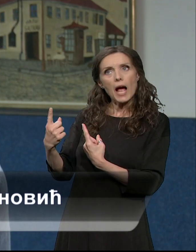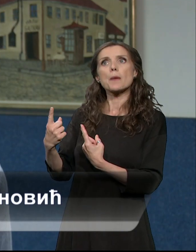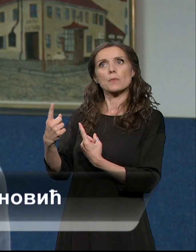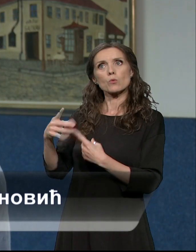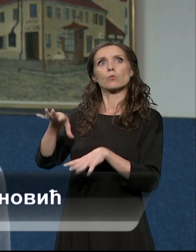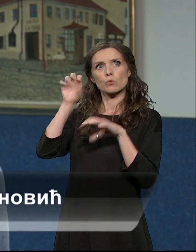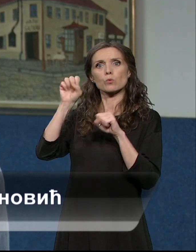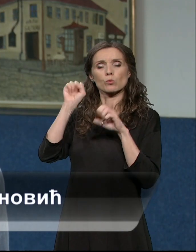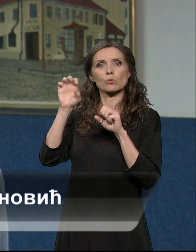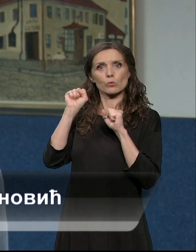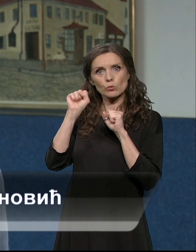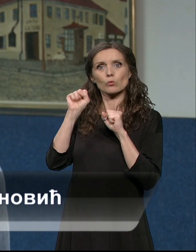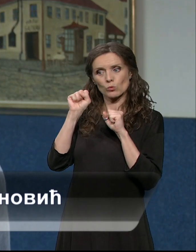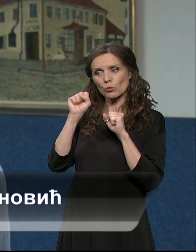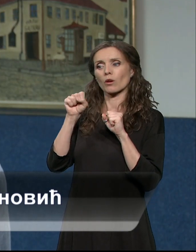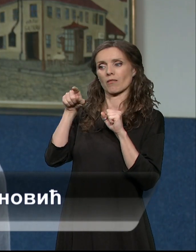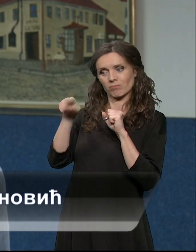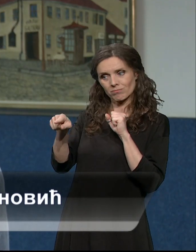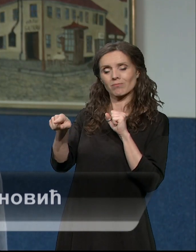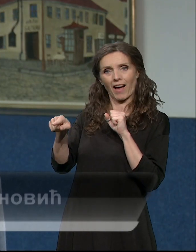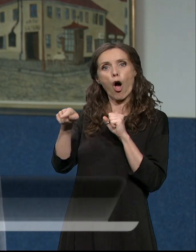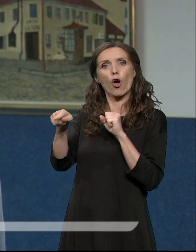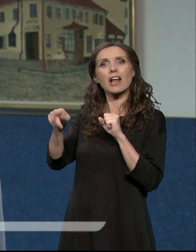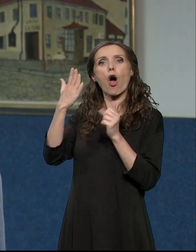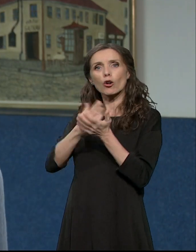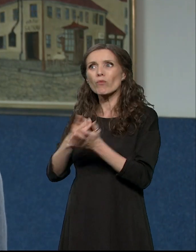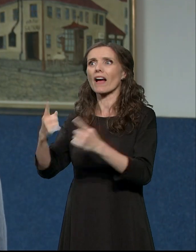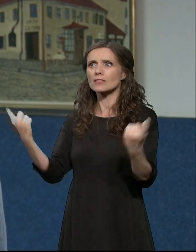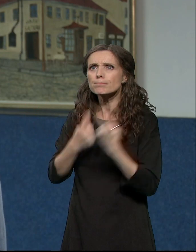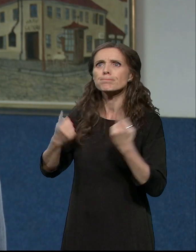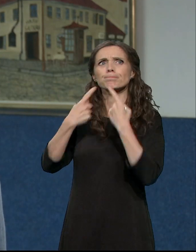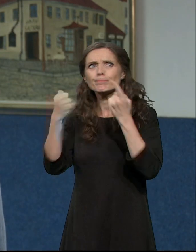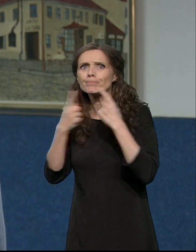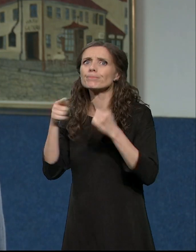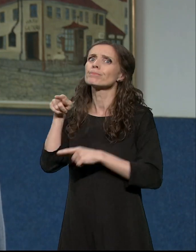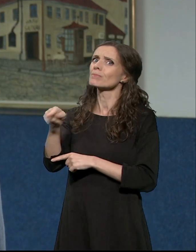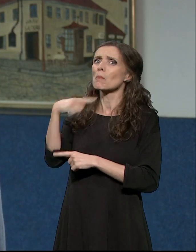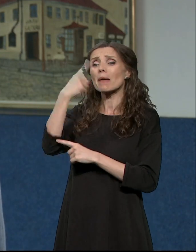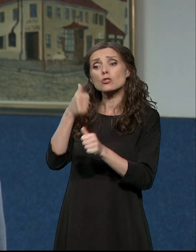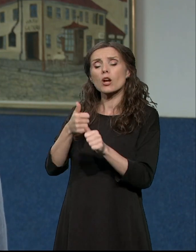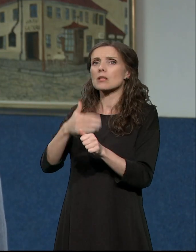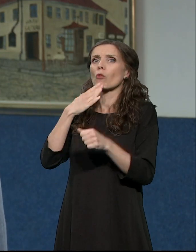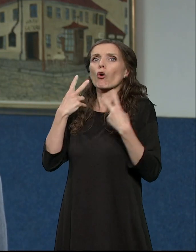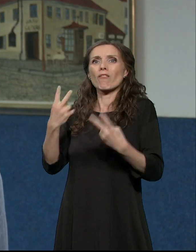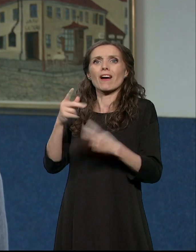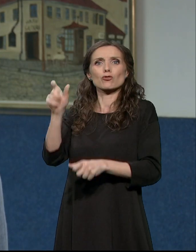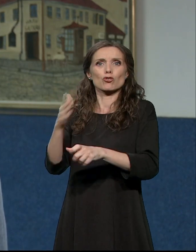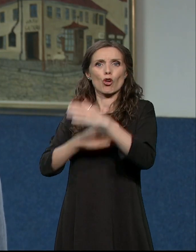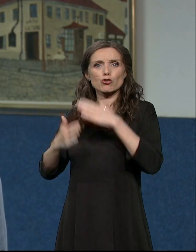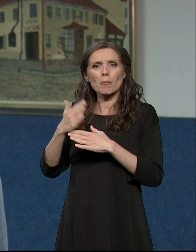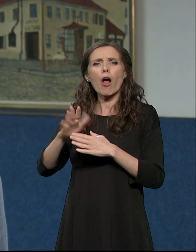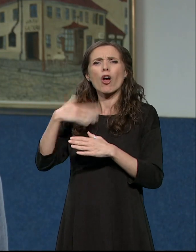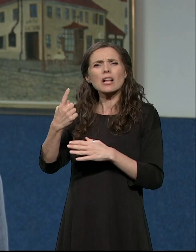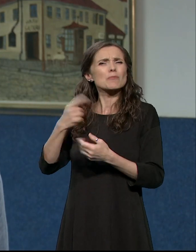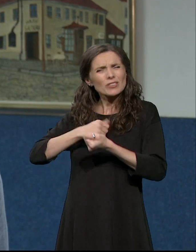da pišu, govore i tako dalje koliko je ovo važno za osobe s invaliditetom i posle nekih